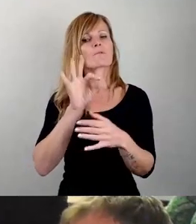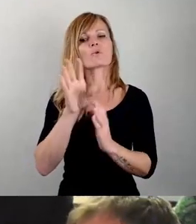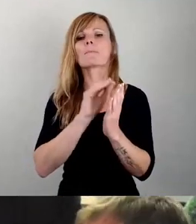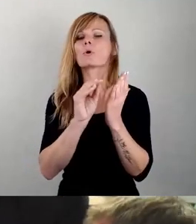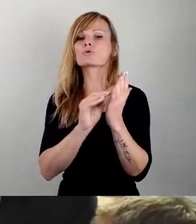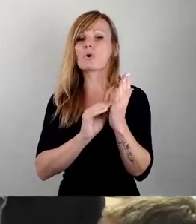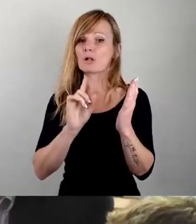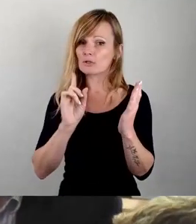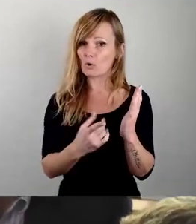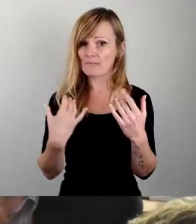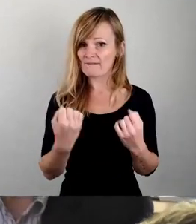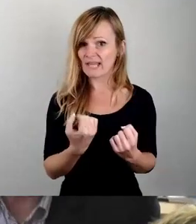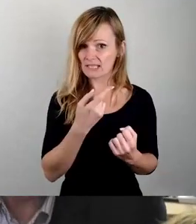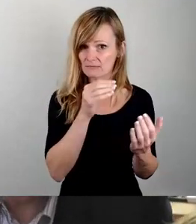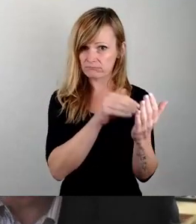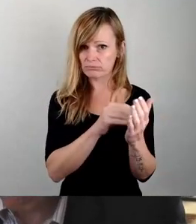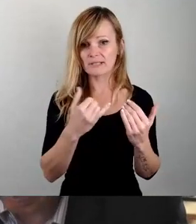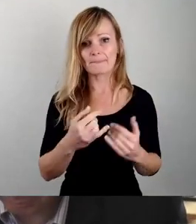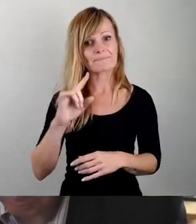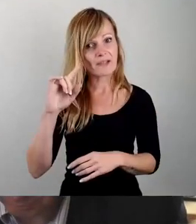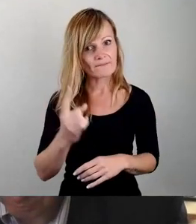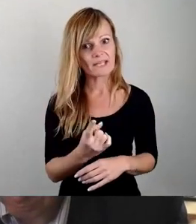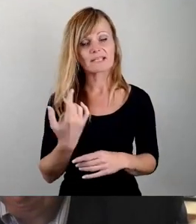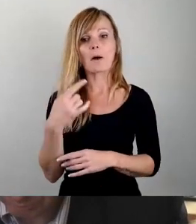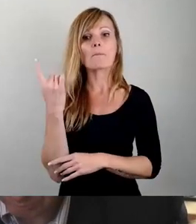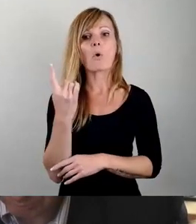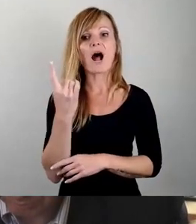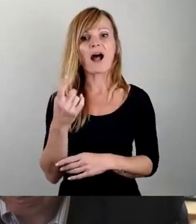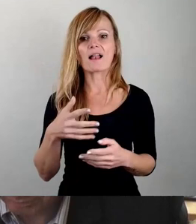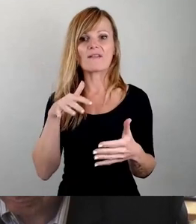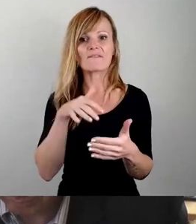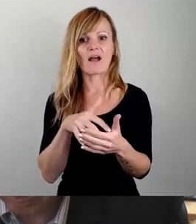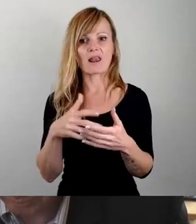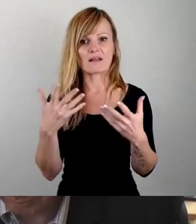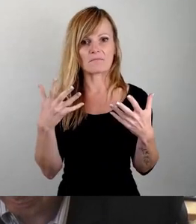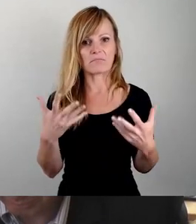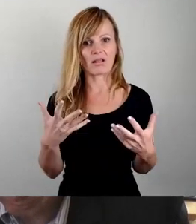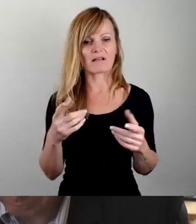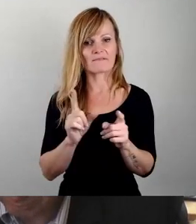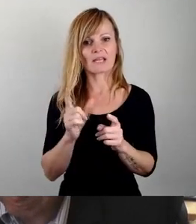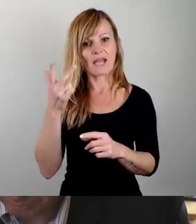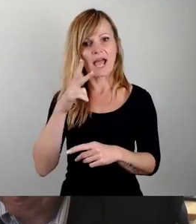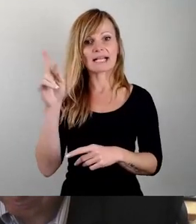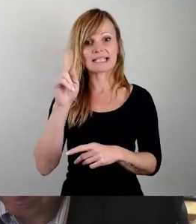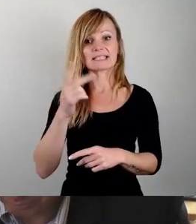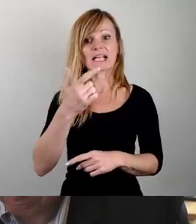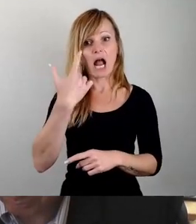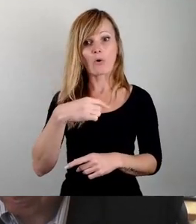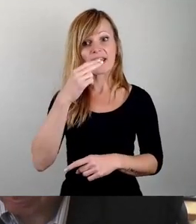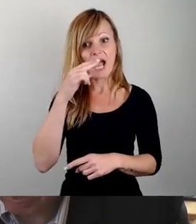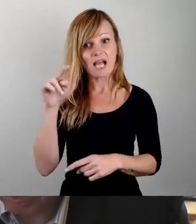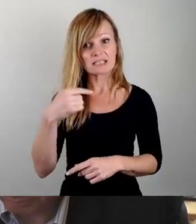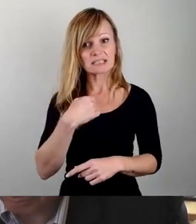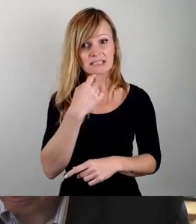festhalten, dass wir hier wieder in der Moralfalle gelandet sind. Herr Kießling, Sie haben mich als Nazi bezeichnet.